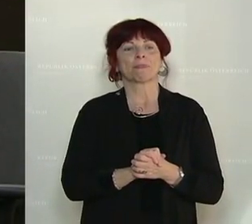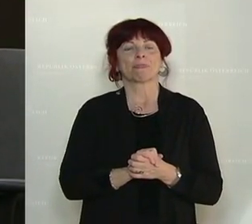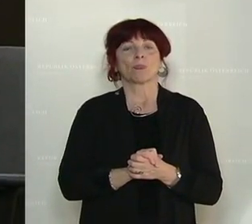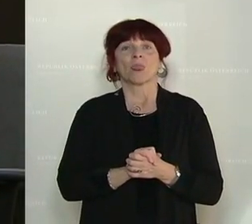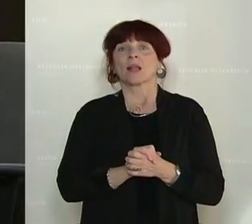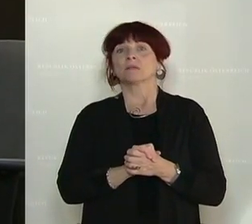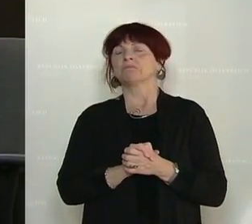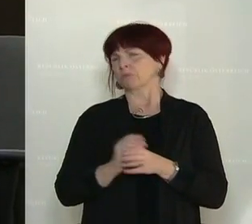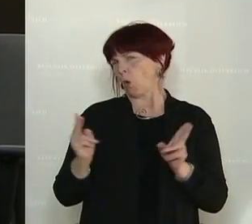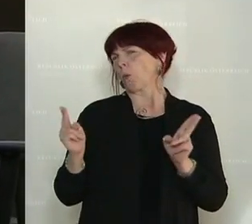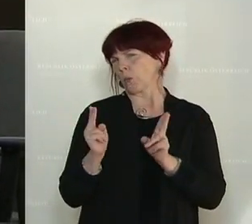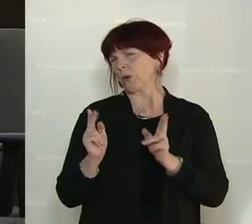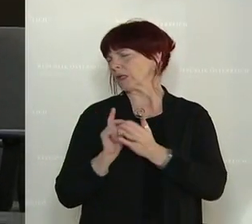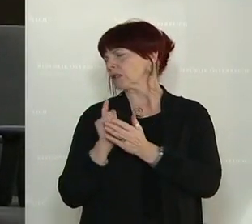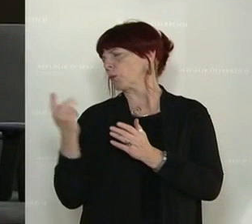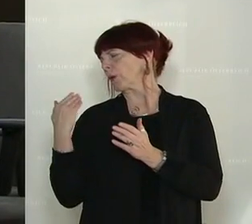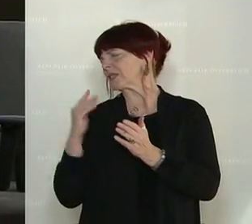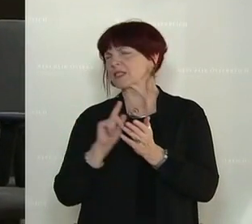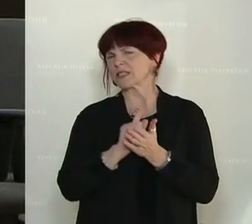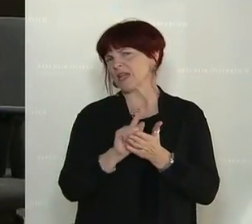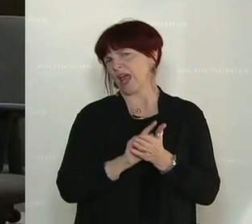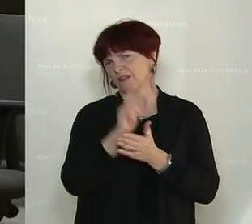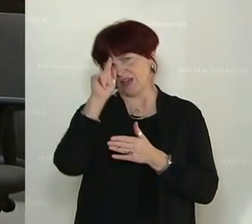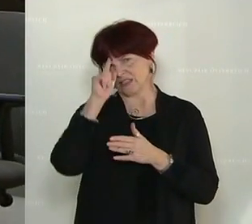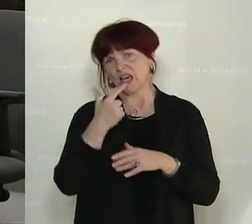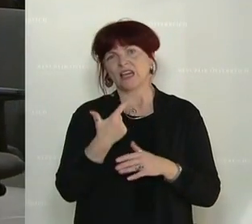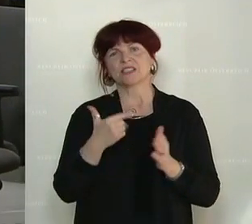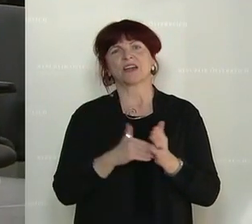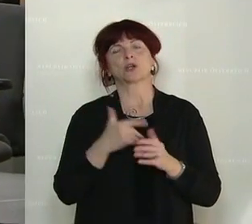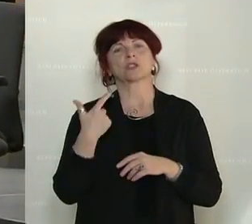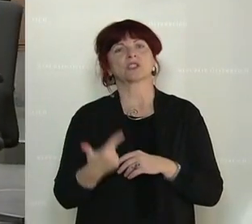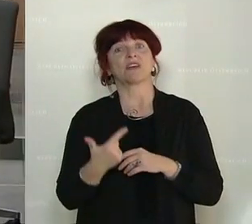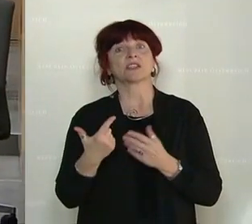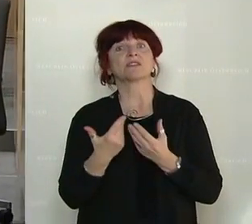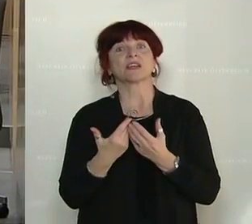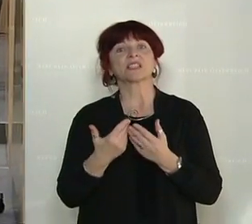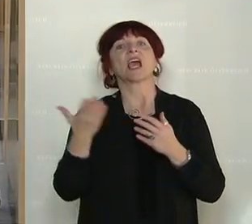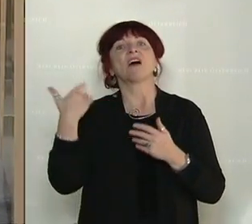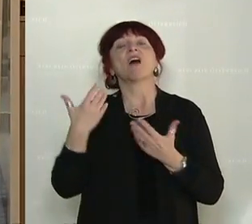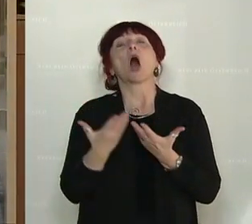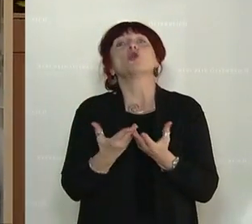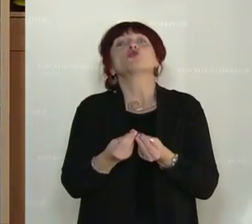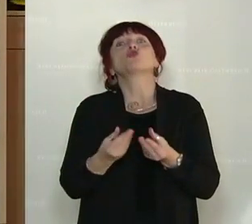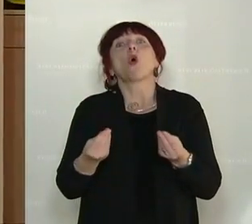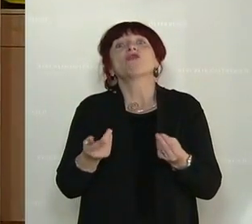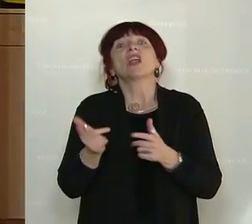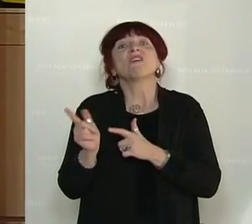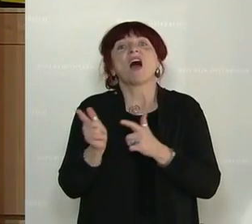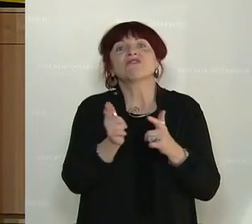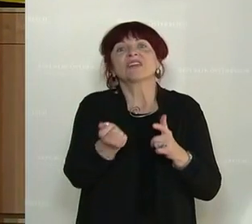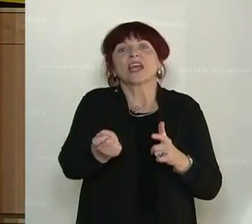Seit kurzem wissen wir, dass im Jahr 2020 in Österreich so viele Waffen gekauft wurden wie noch nie zuvor.